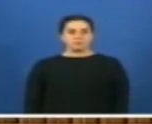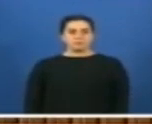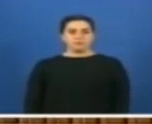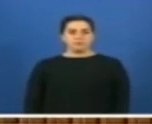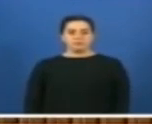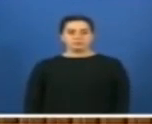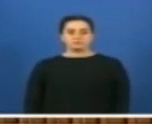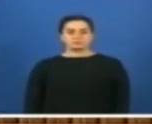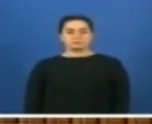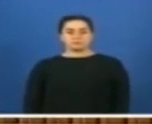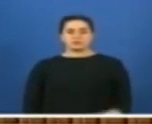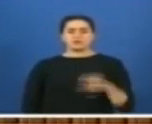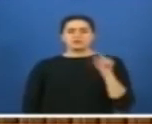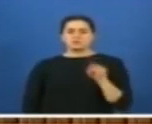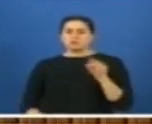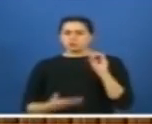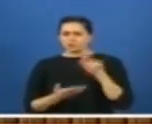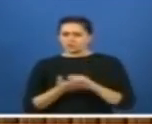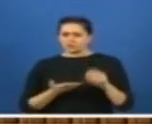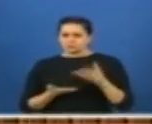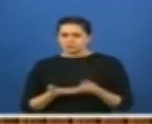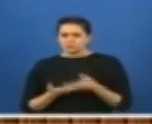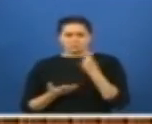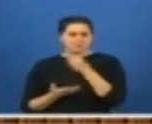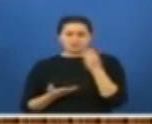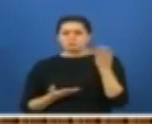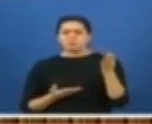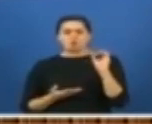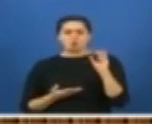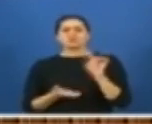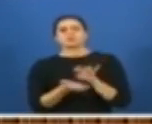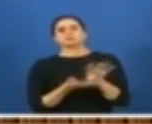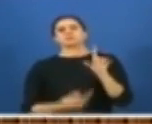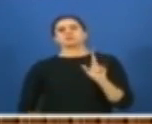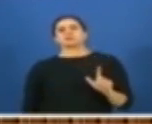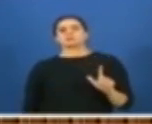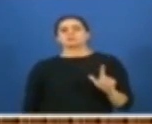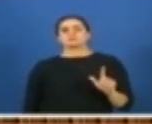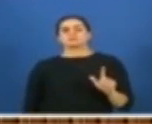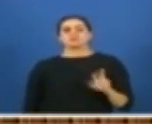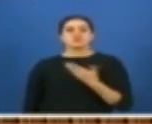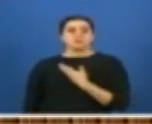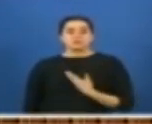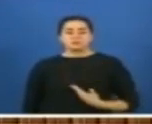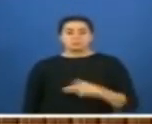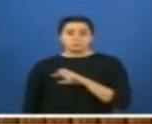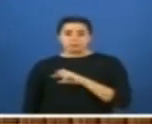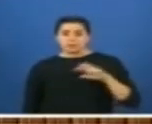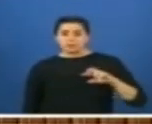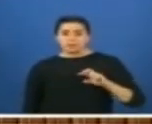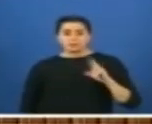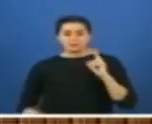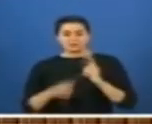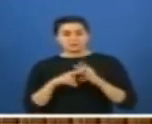Bu öğretmenin öğretmenlikten alınması lazım. Sevgili peygamberimizin